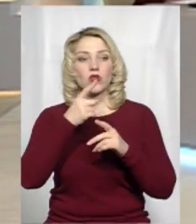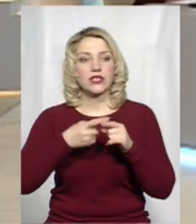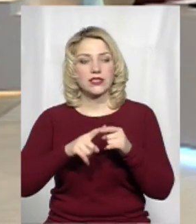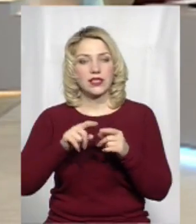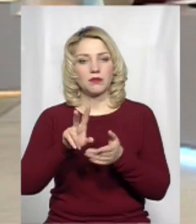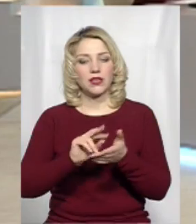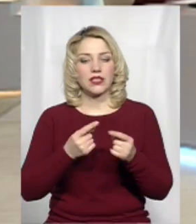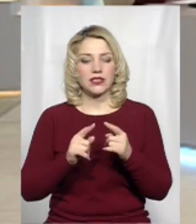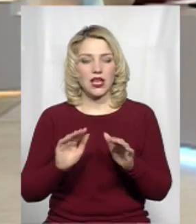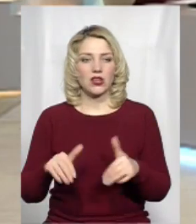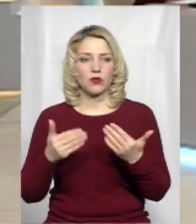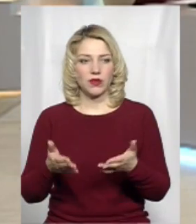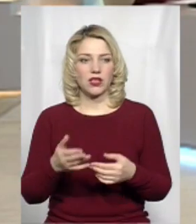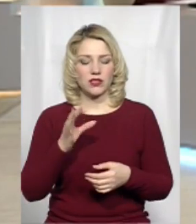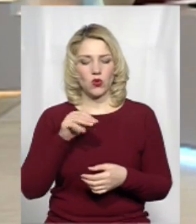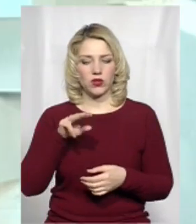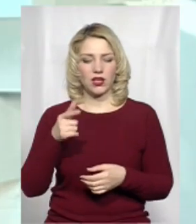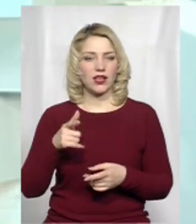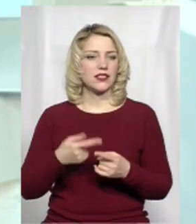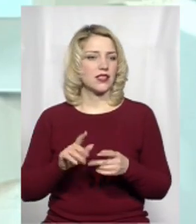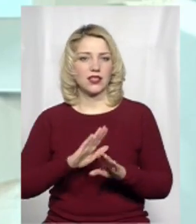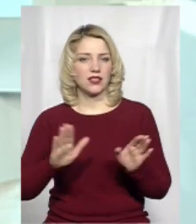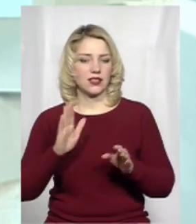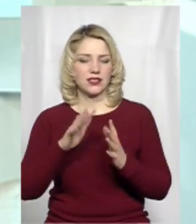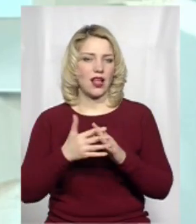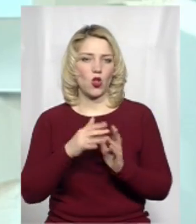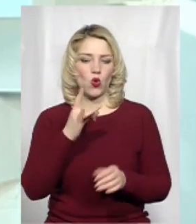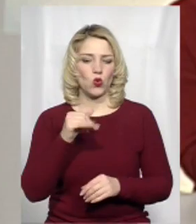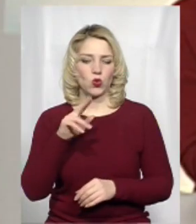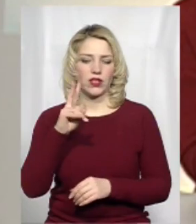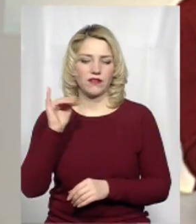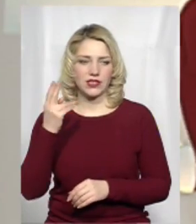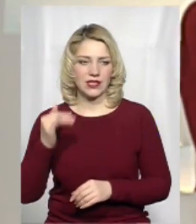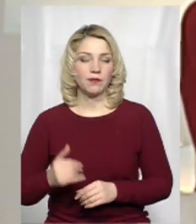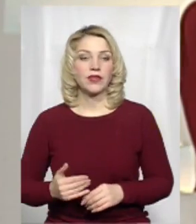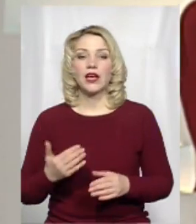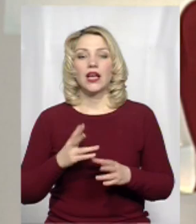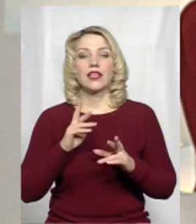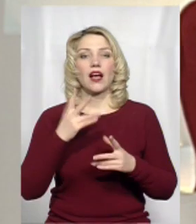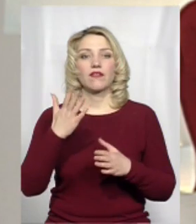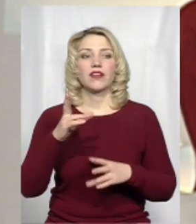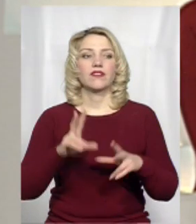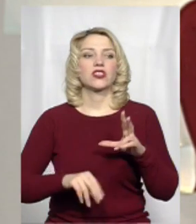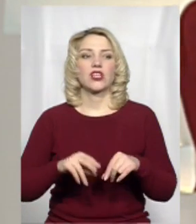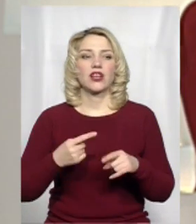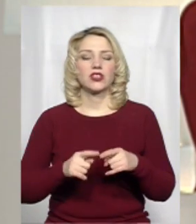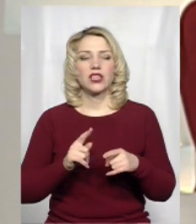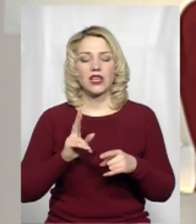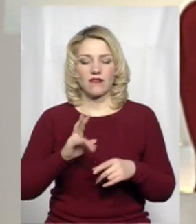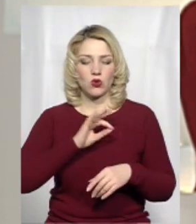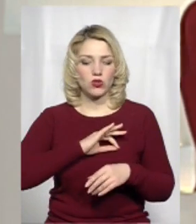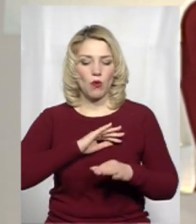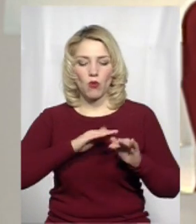рекомендація тій ОТГ. і не тільки Рудківцям, а й іншим. Пане Сергію, як Ви вважаєте, якою мірою подійська глибинка